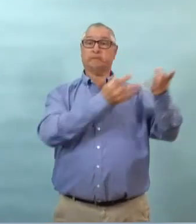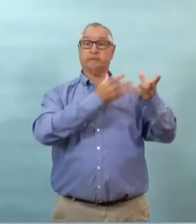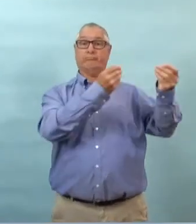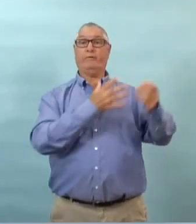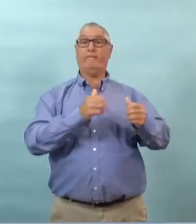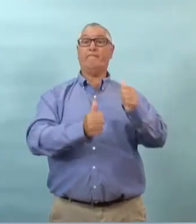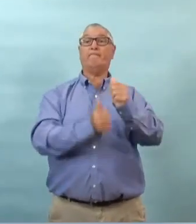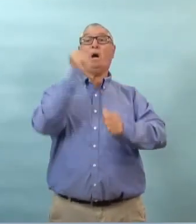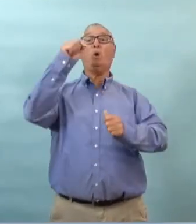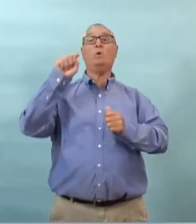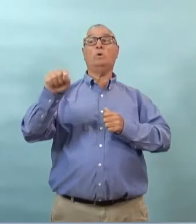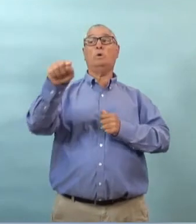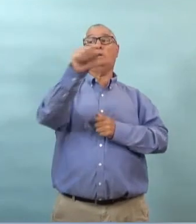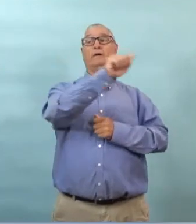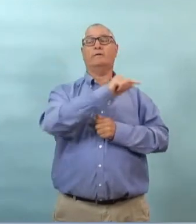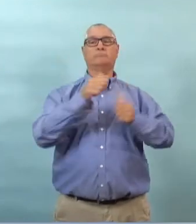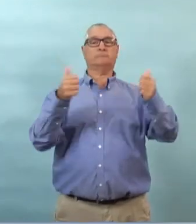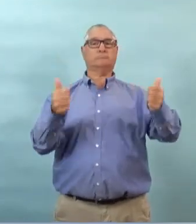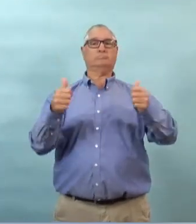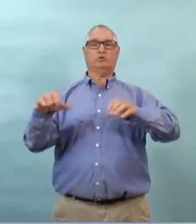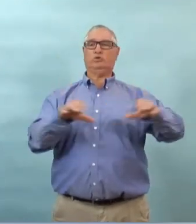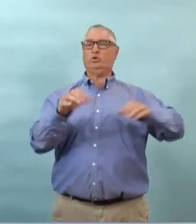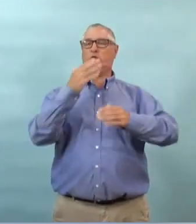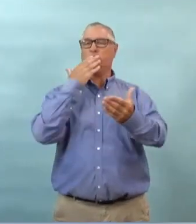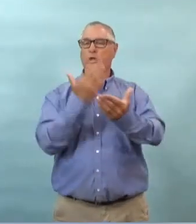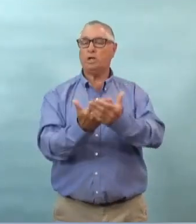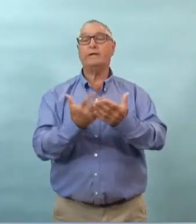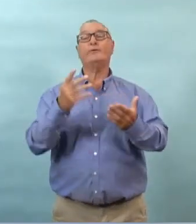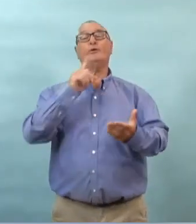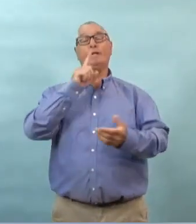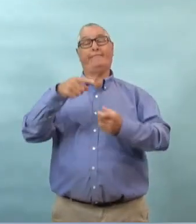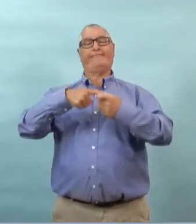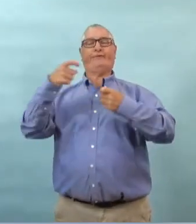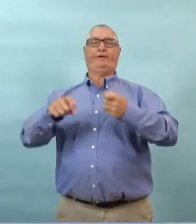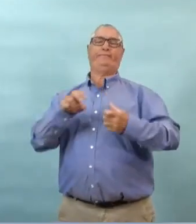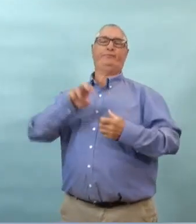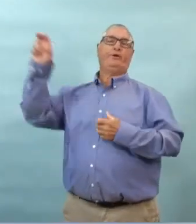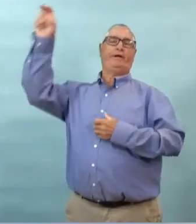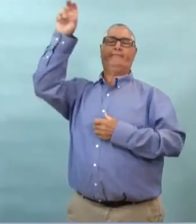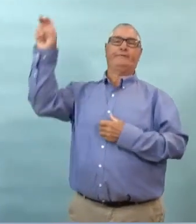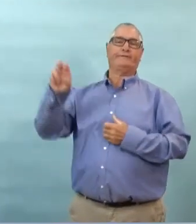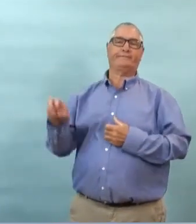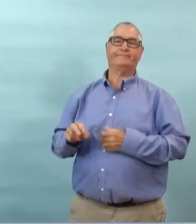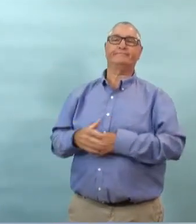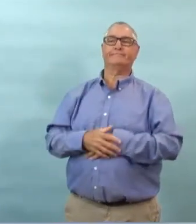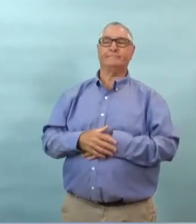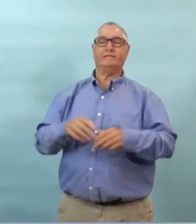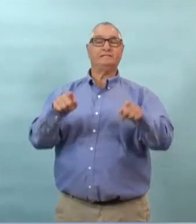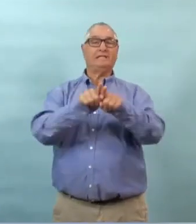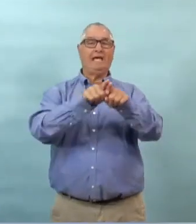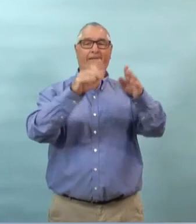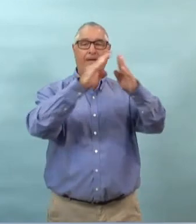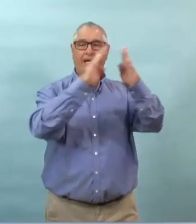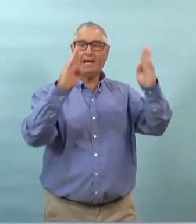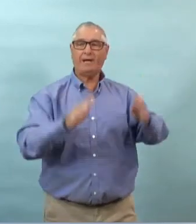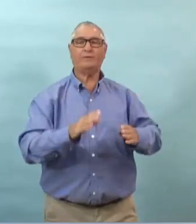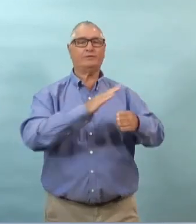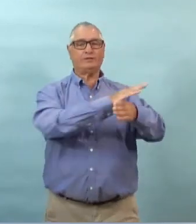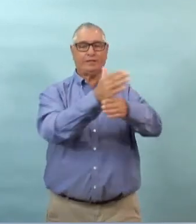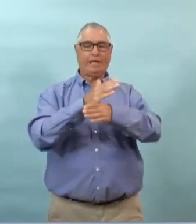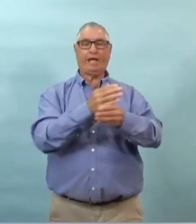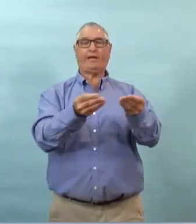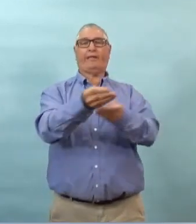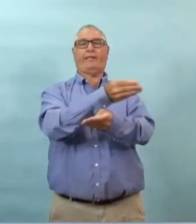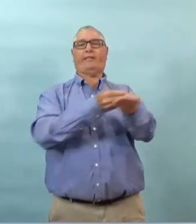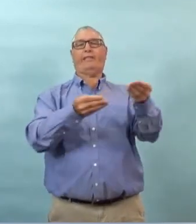que nous recevons des autorités de santé publique c'est que les contacts identifiés sont liés à des déplacements